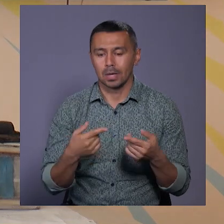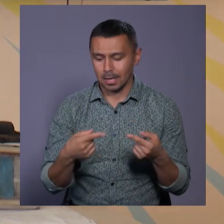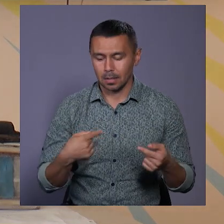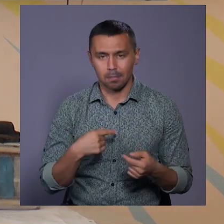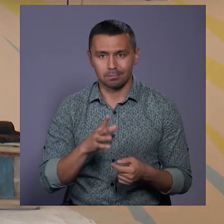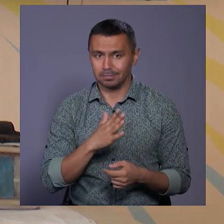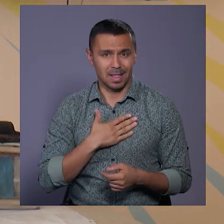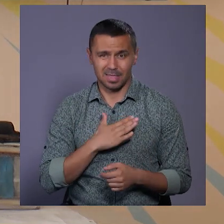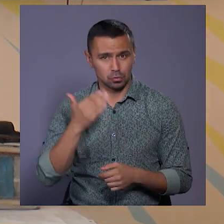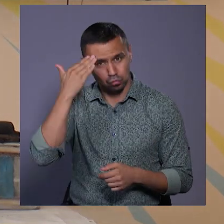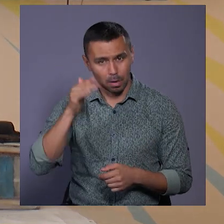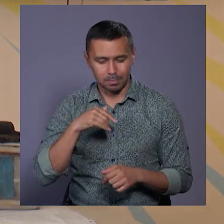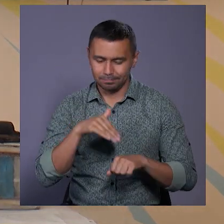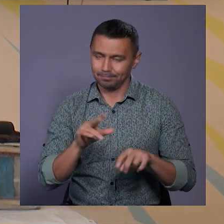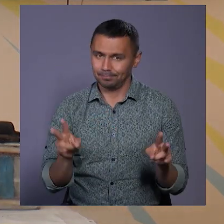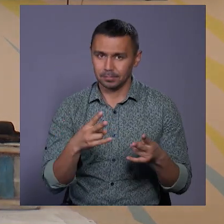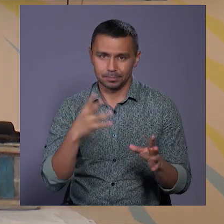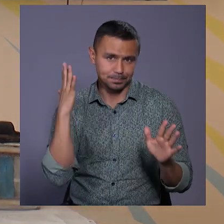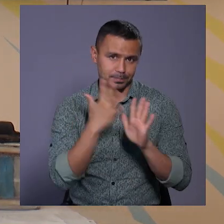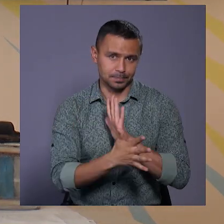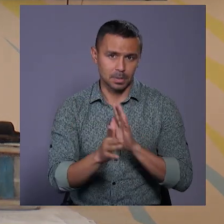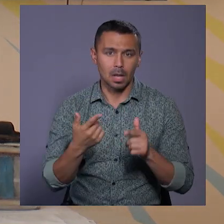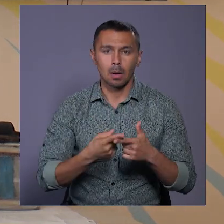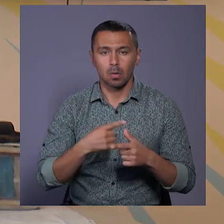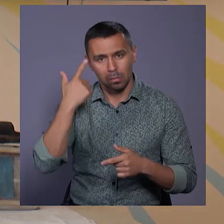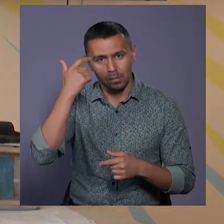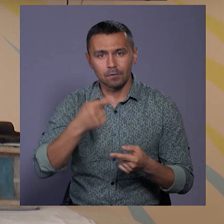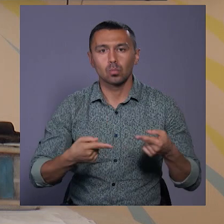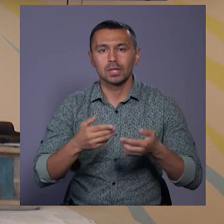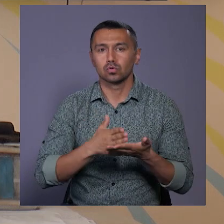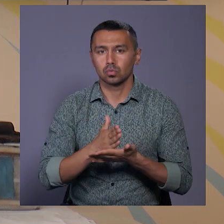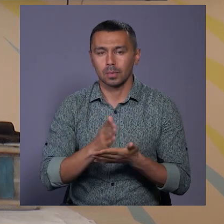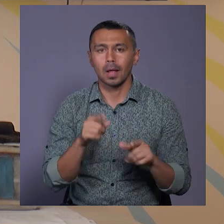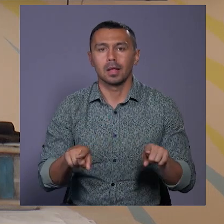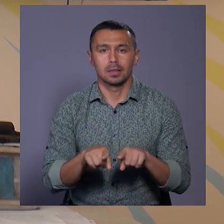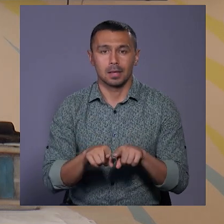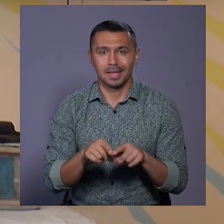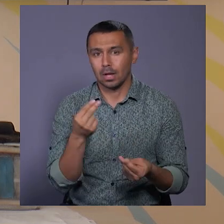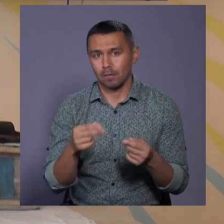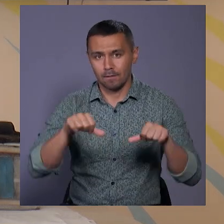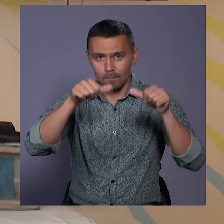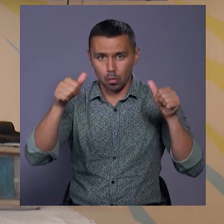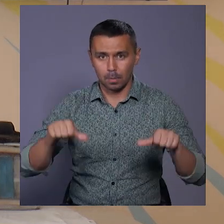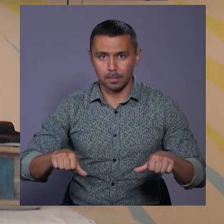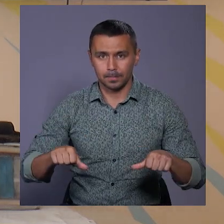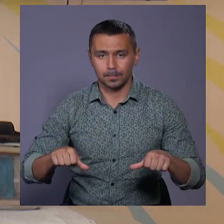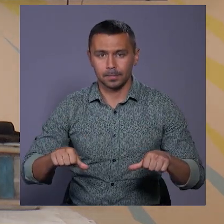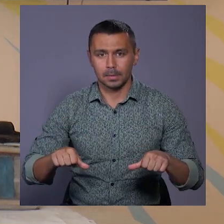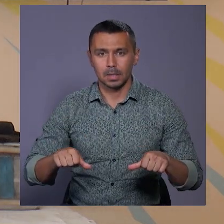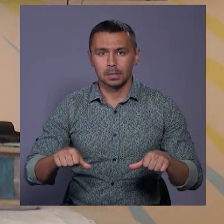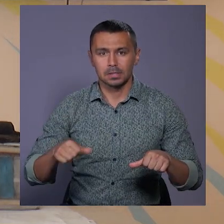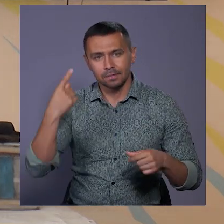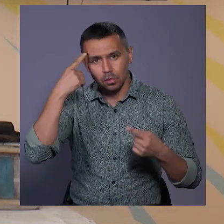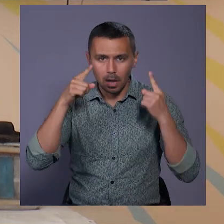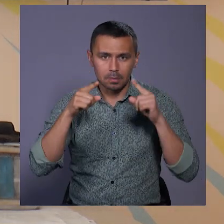нам не належить, ми її не чіпаємо, проходимо далі або повідомляємо відповідні служби. І так у такій ігровій формі, з моделюванням